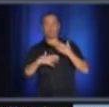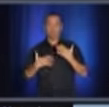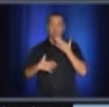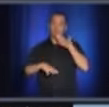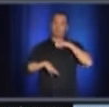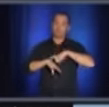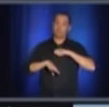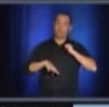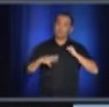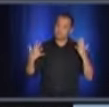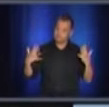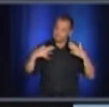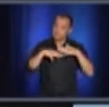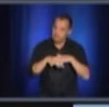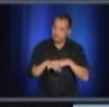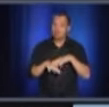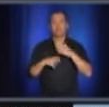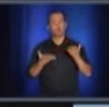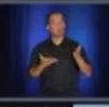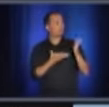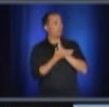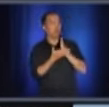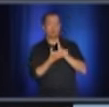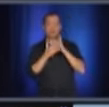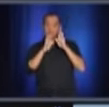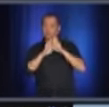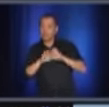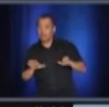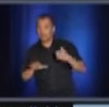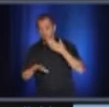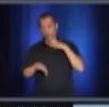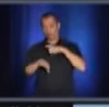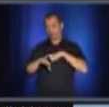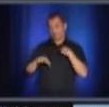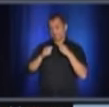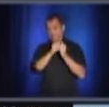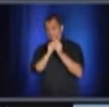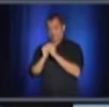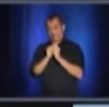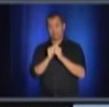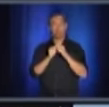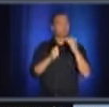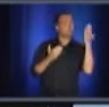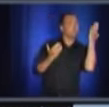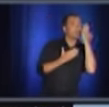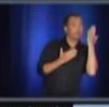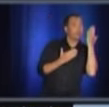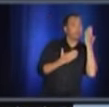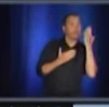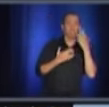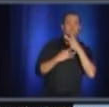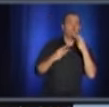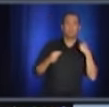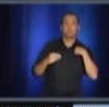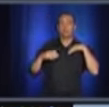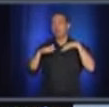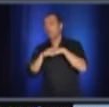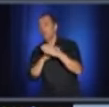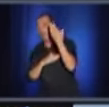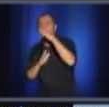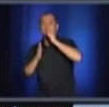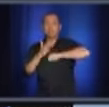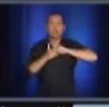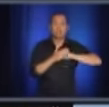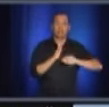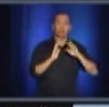certaine accalmie. Donc, je veux vous rassurer que ceux qui s'inquiètent, ce n pas par manque de transparence. Je pense que le Dr Arruda et